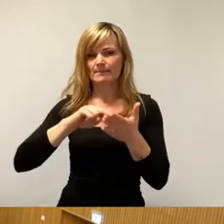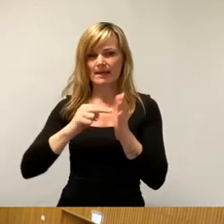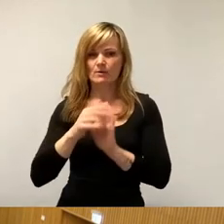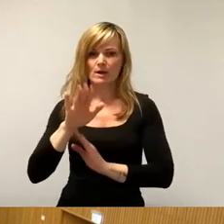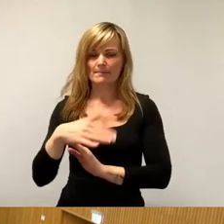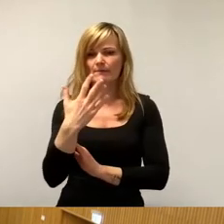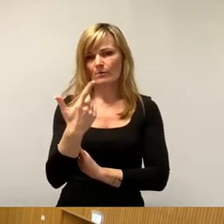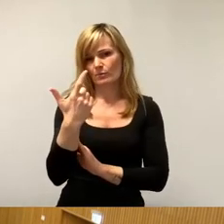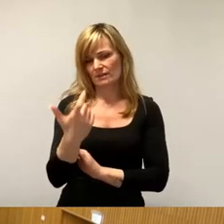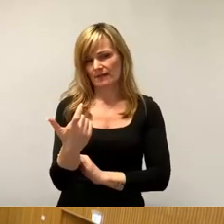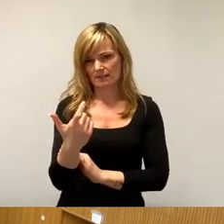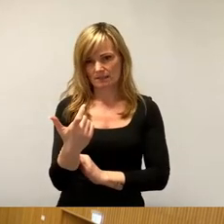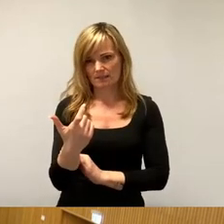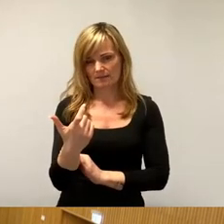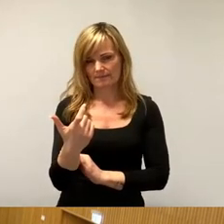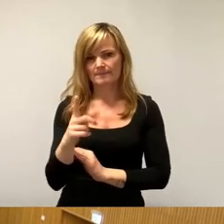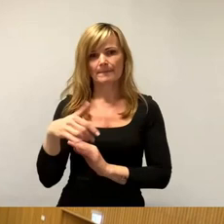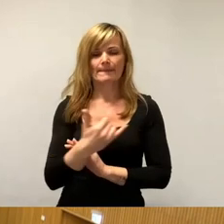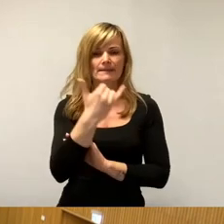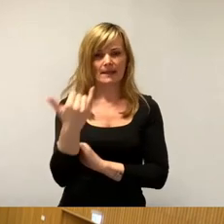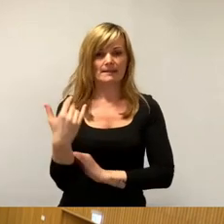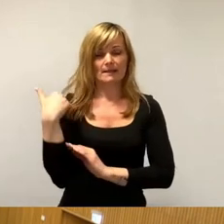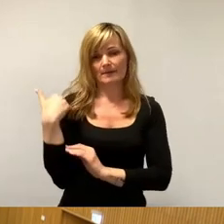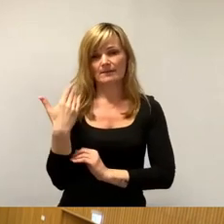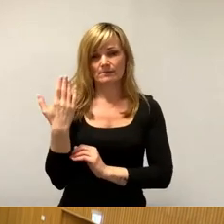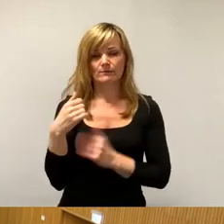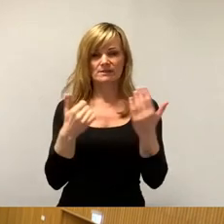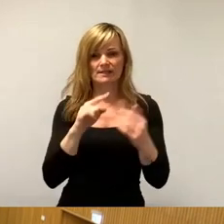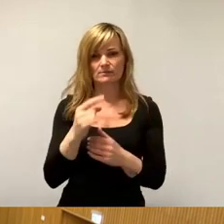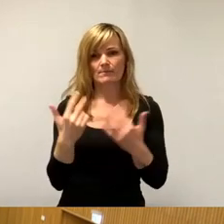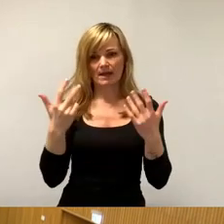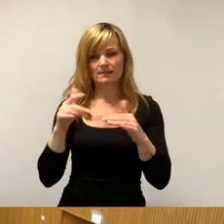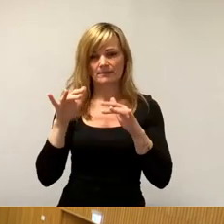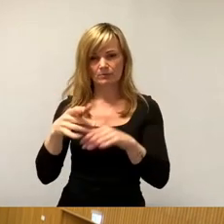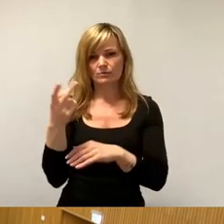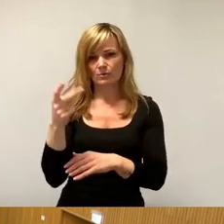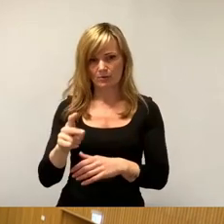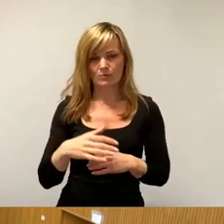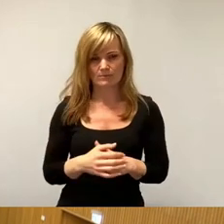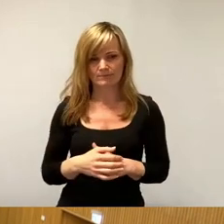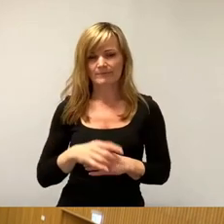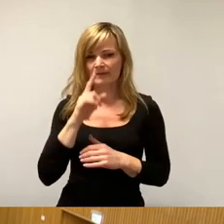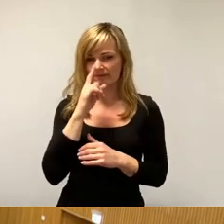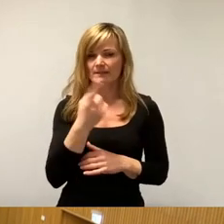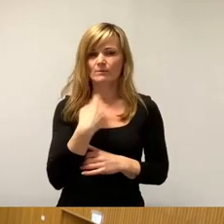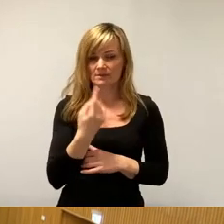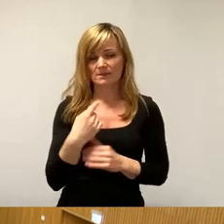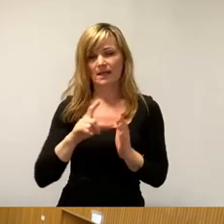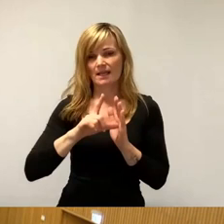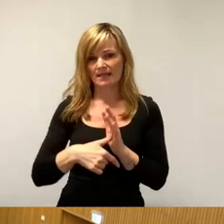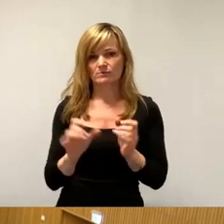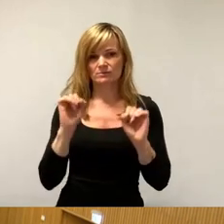dann mit einer jährlichen Belastung von 6,8 Millionen Euro, wenn es unsere Leistungskraft zulässt